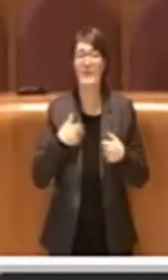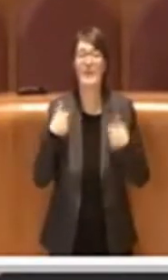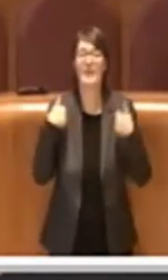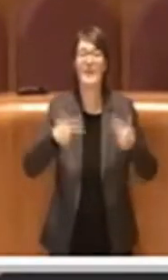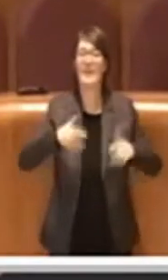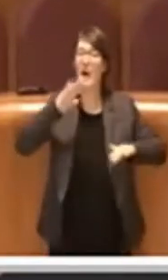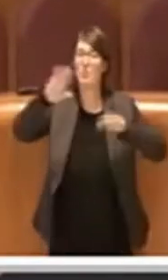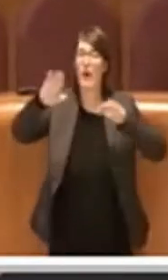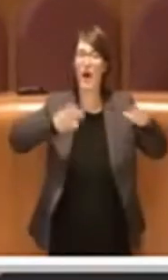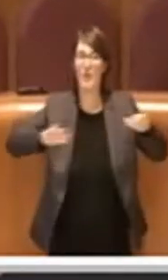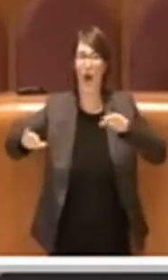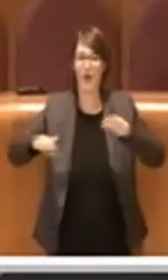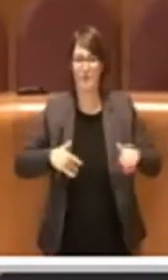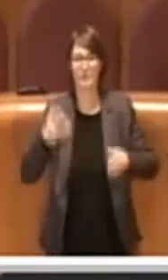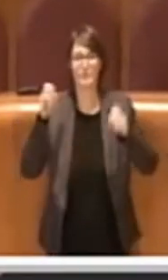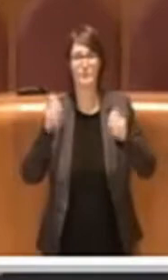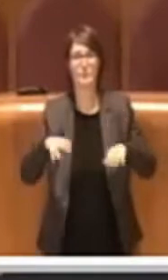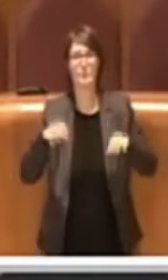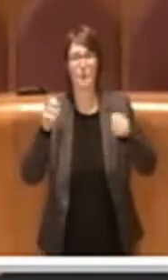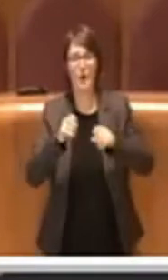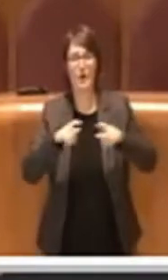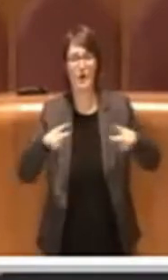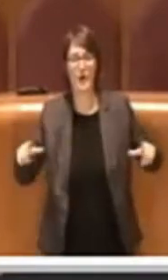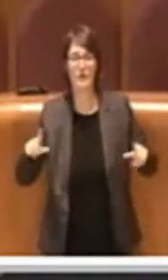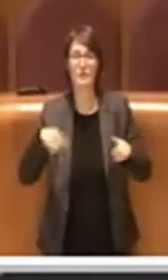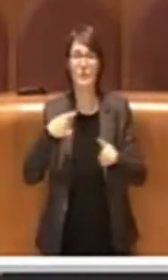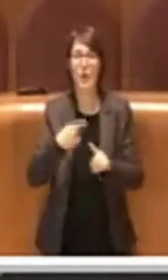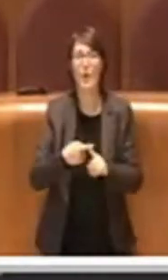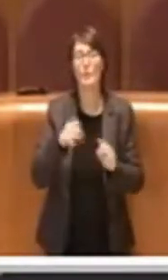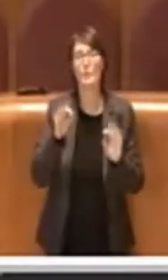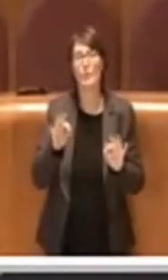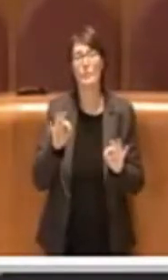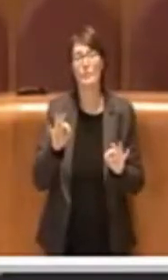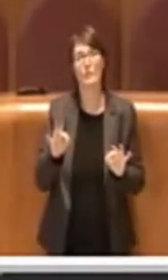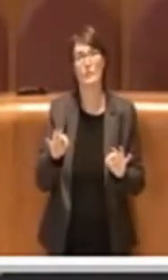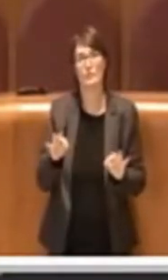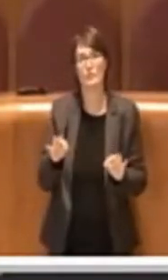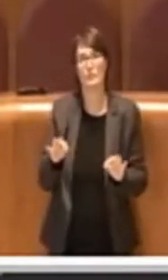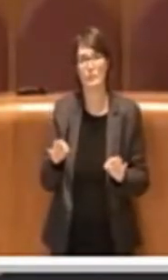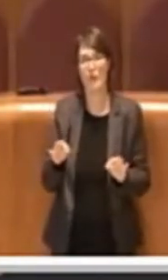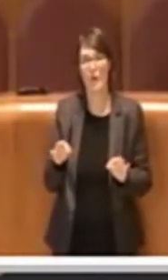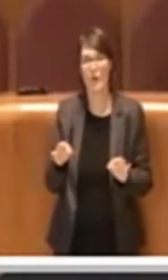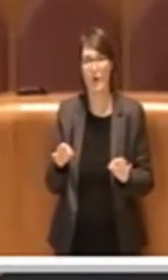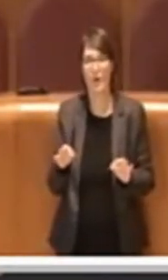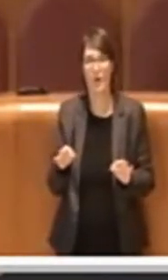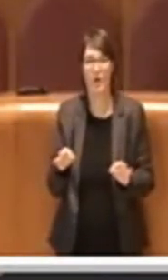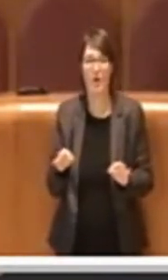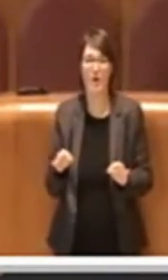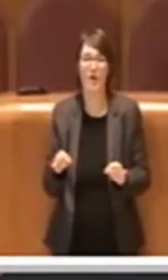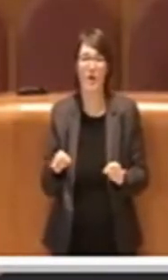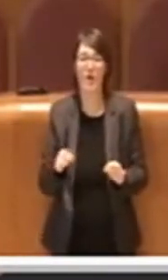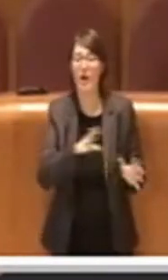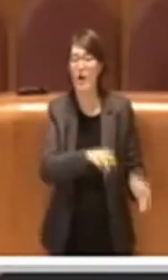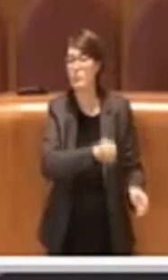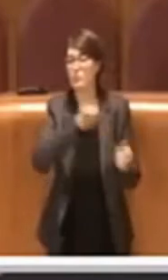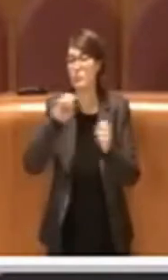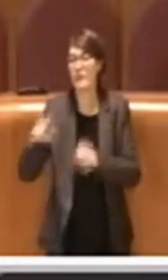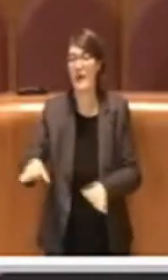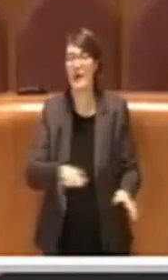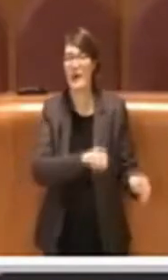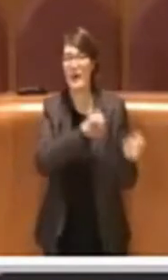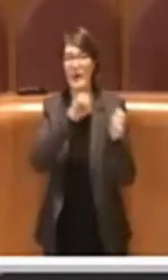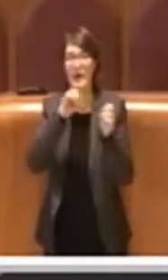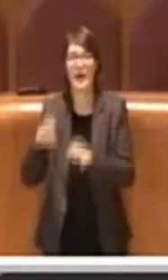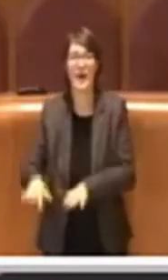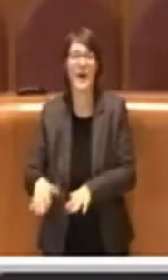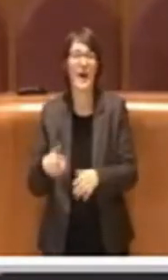adesivi che attaccano, ma hanno un effetto ben più grave che quello di svertamento illecito di rifiuti vicino ai cassonetti alla